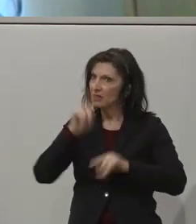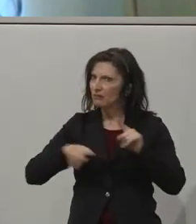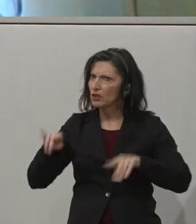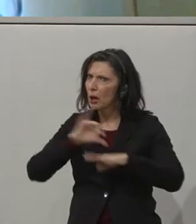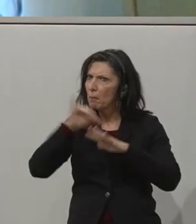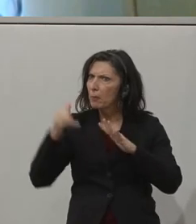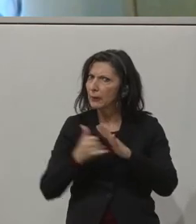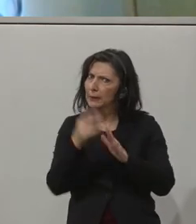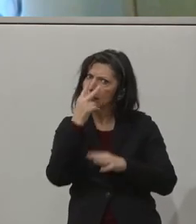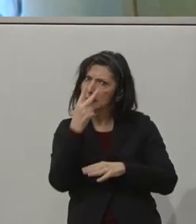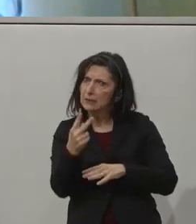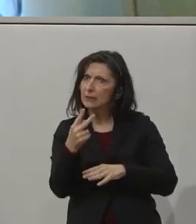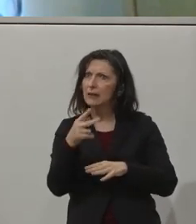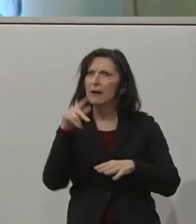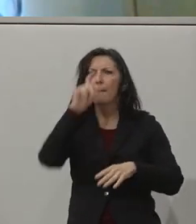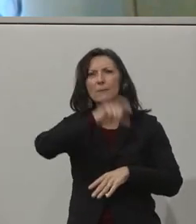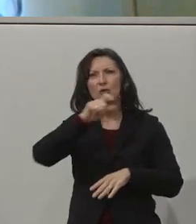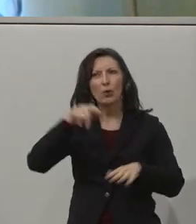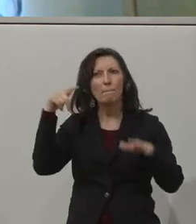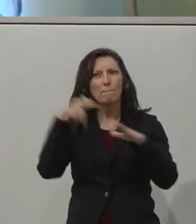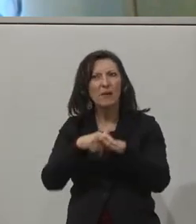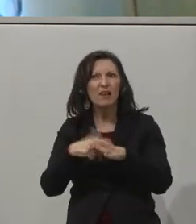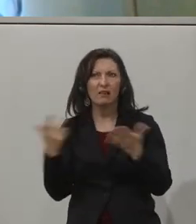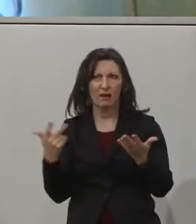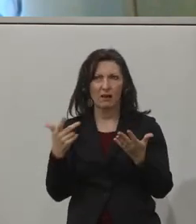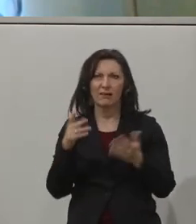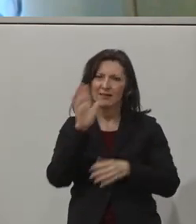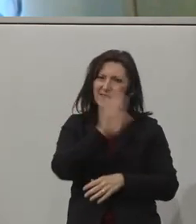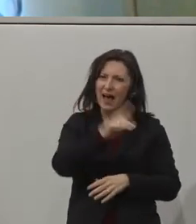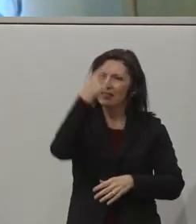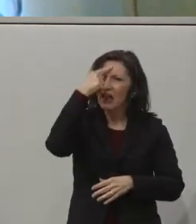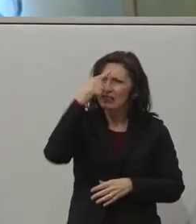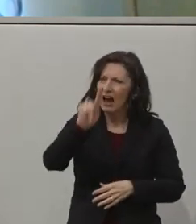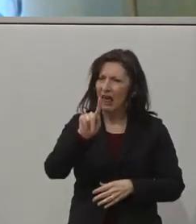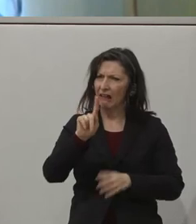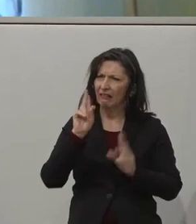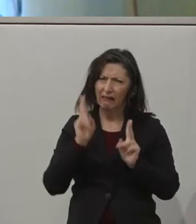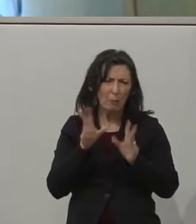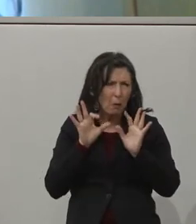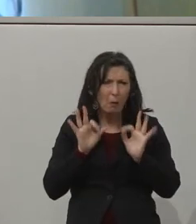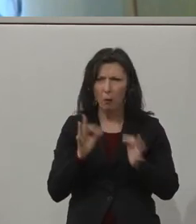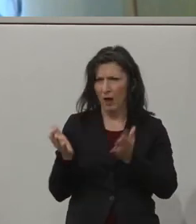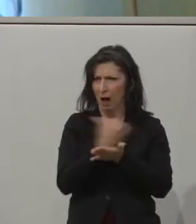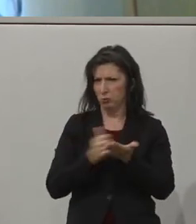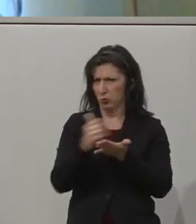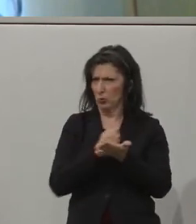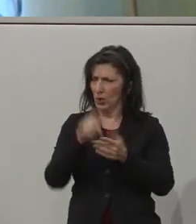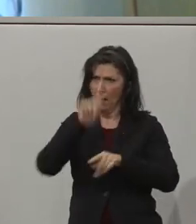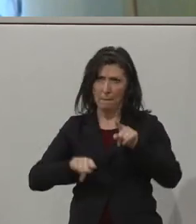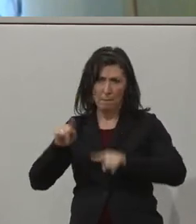wie die Talente von behinderten Menschen gewinnbringend eingesetzt werden können. Manchmal braucht es dafür